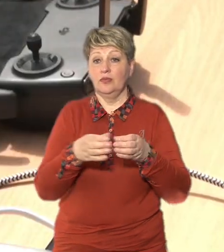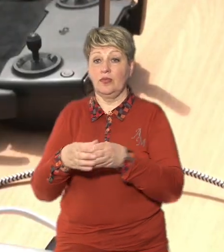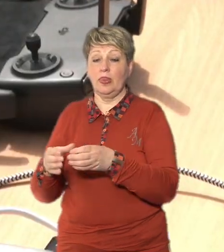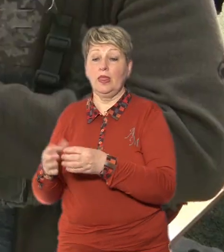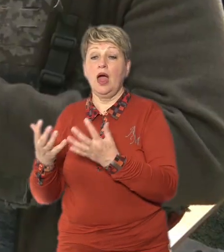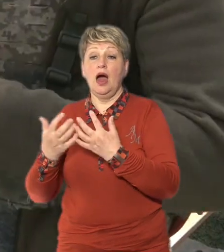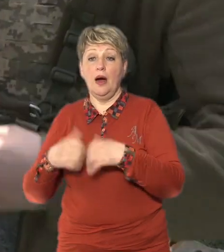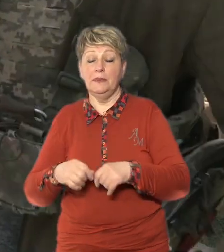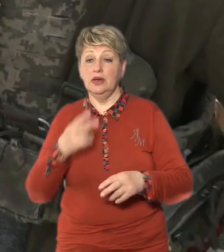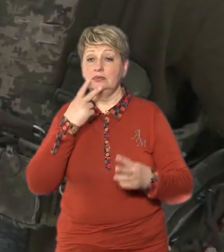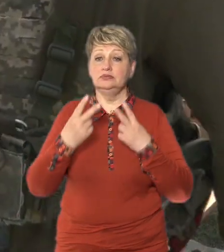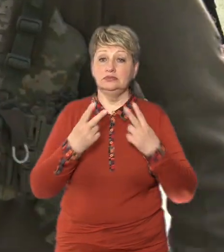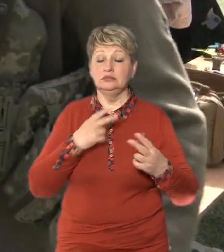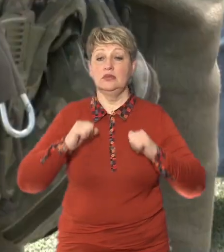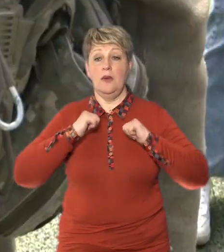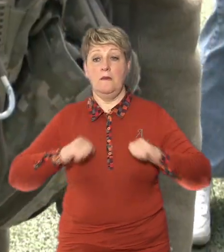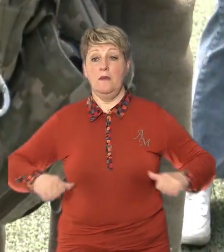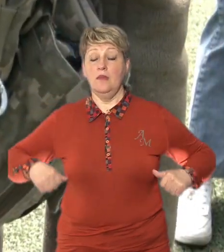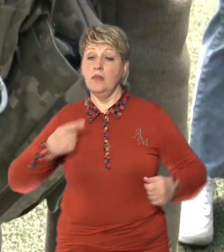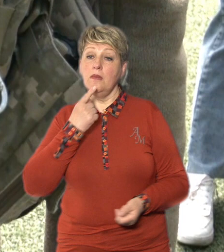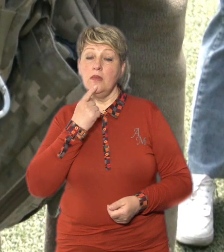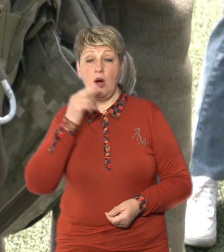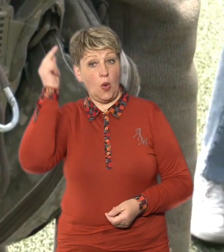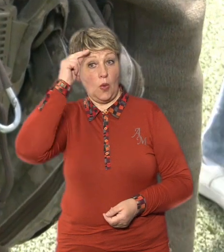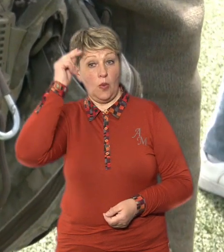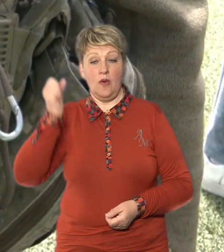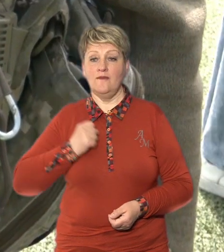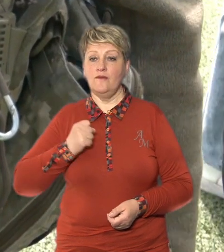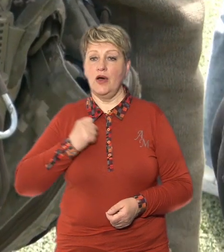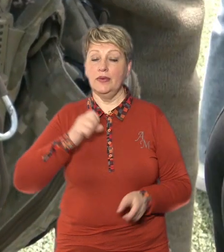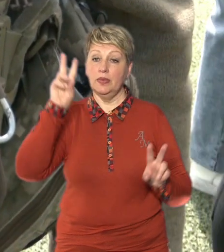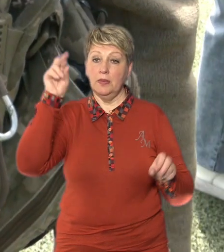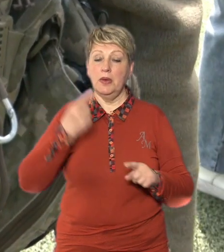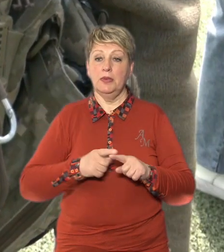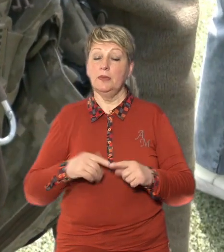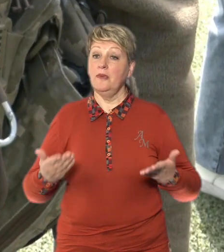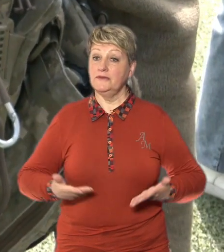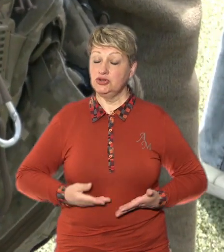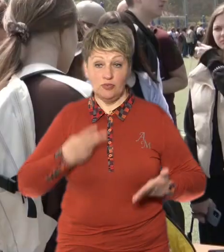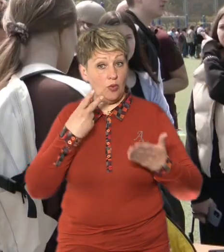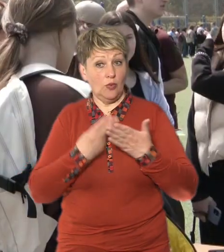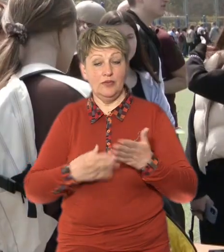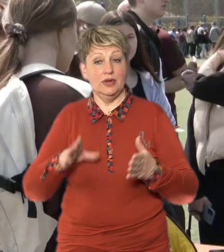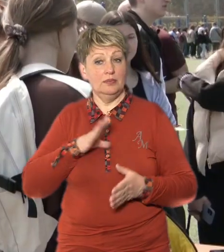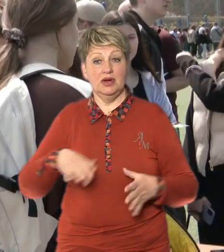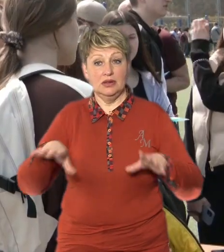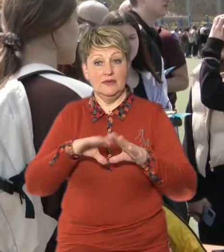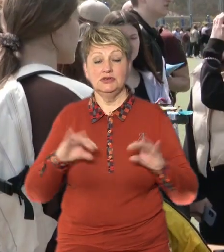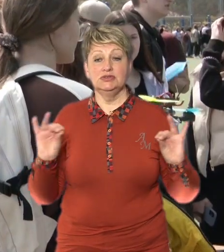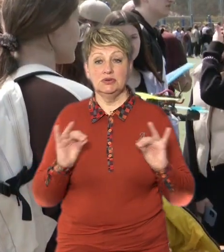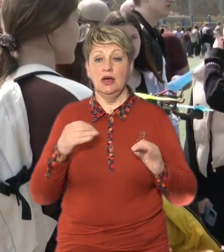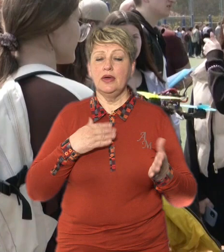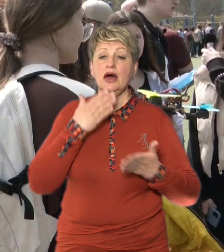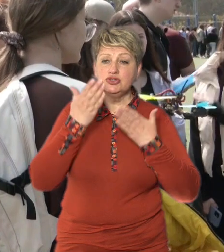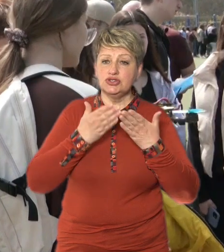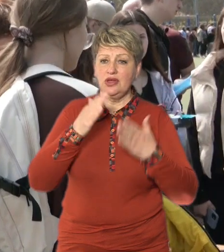обладнанням приміряє бронежилет Ігор Шкунда Каже, вивчає військову тему, тому наживо все побачити було цікаво І про техніку читаю, і про